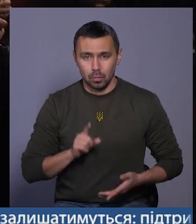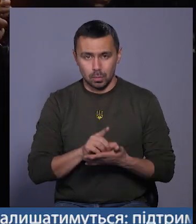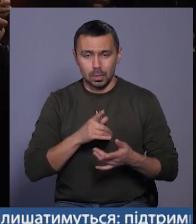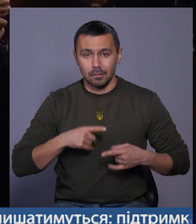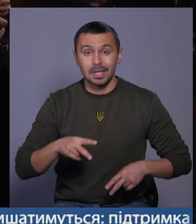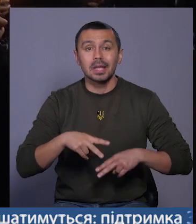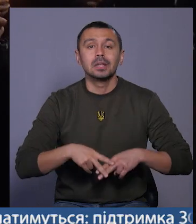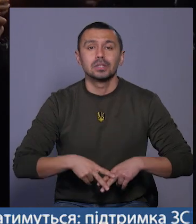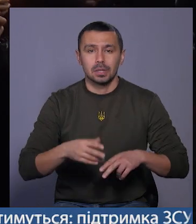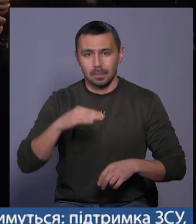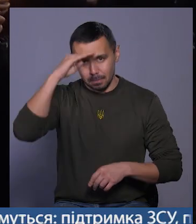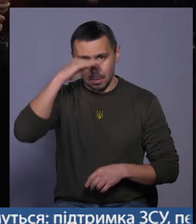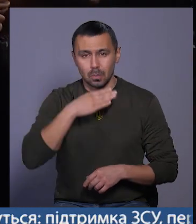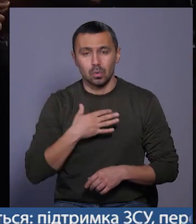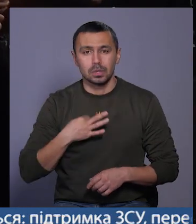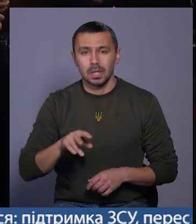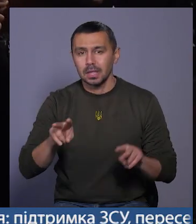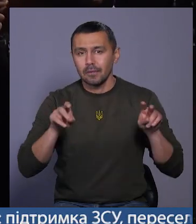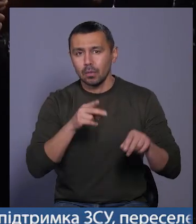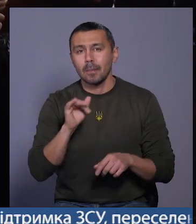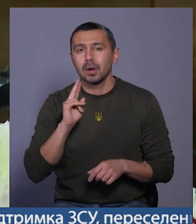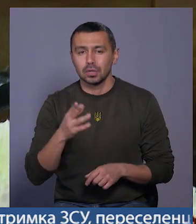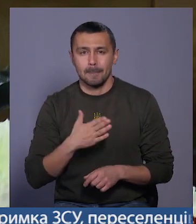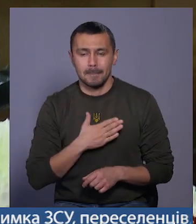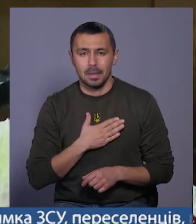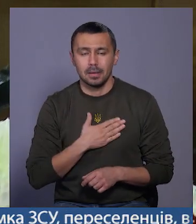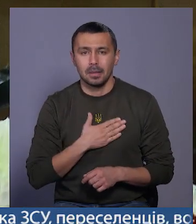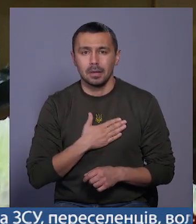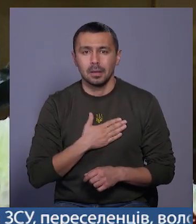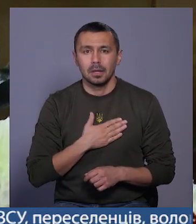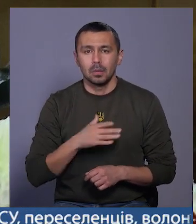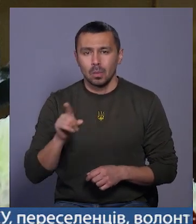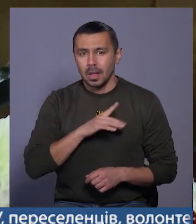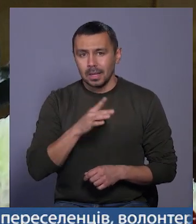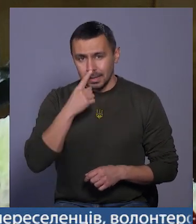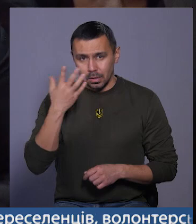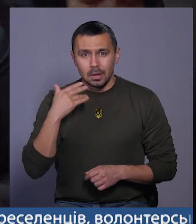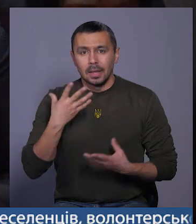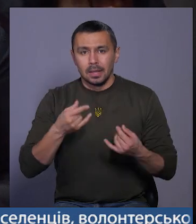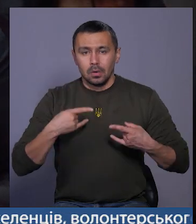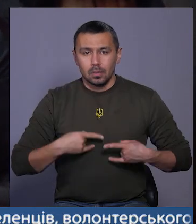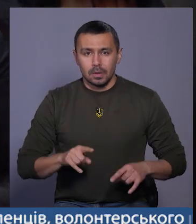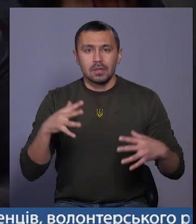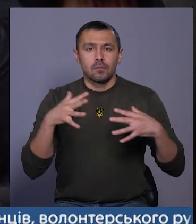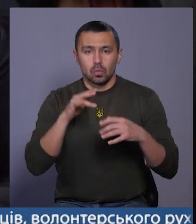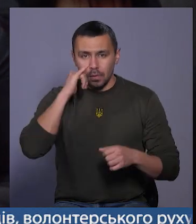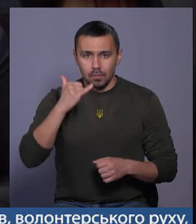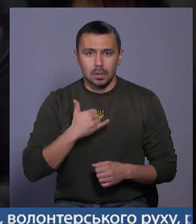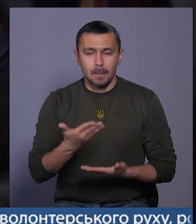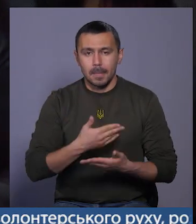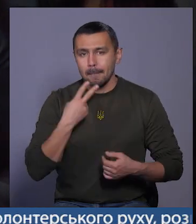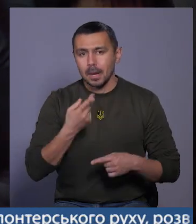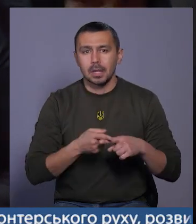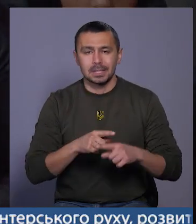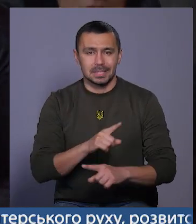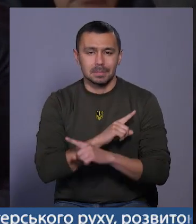батько мого сина. Завжди називав його Кабанчик. Мій Кабанчик. Навіть йому було нещодавно день народження. Він вже з фронту дзвонив. Ми бачили ці